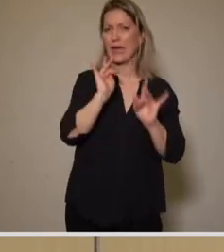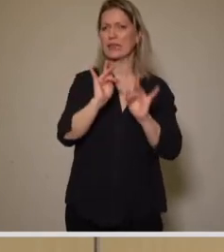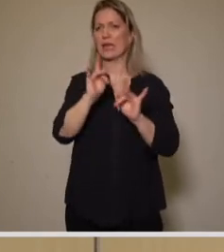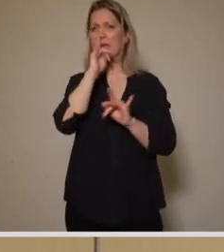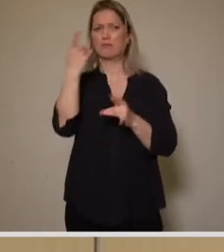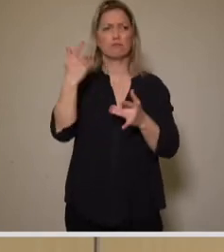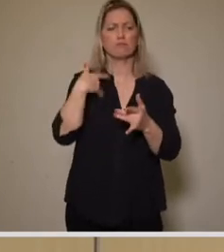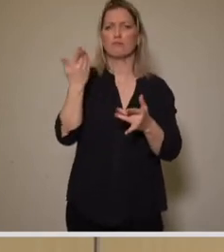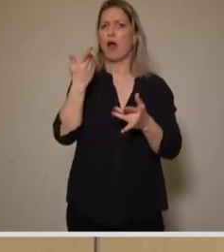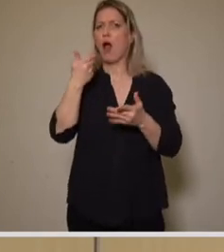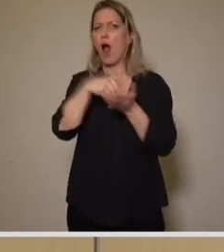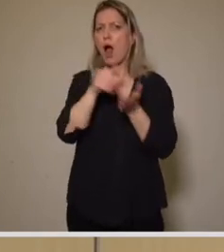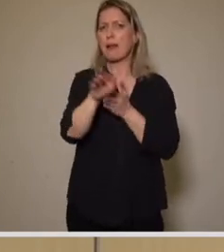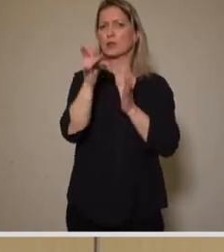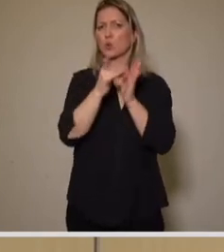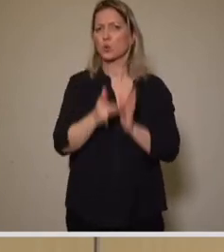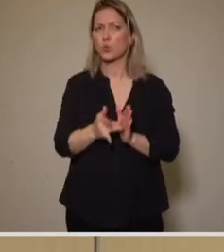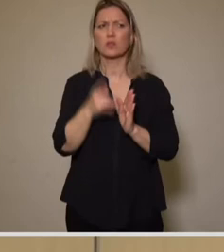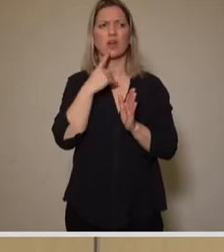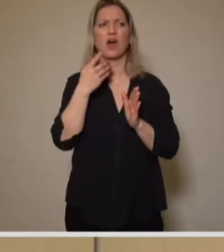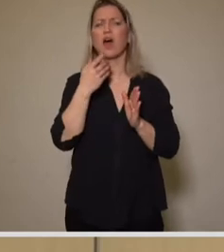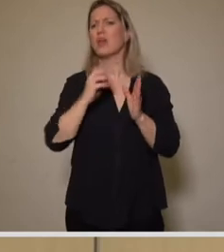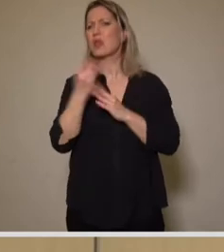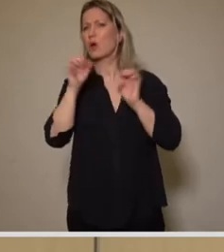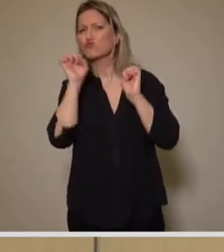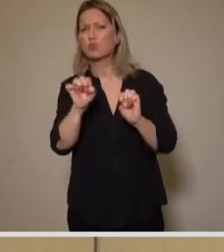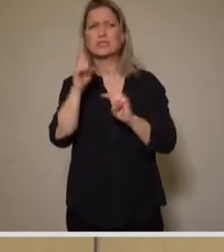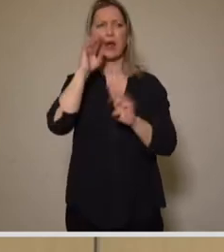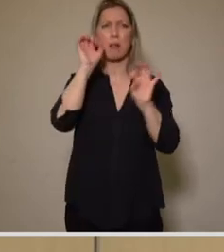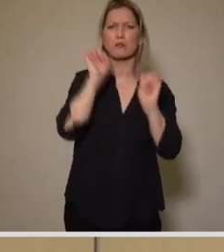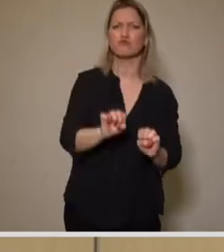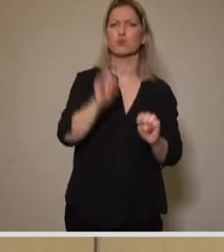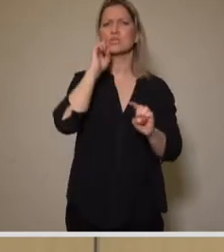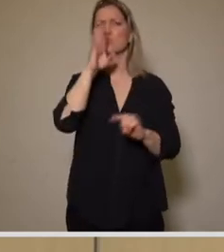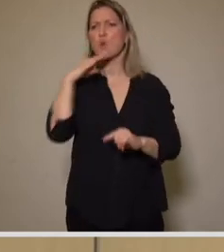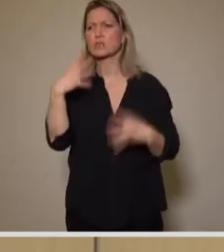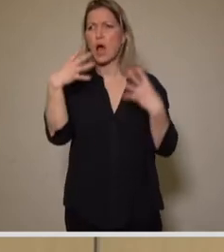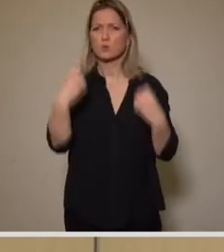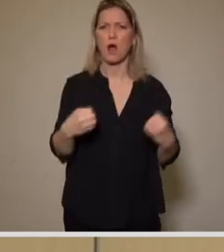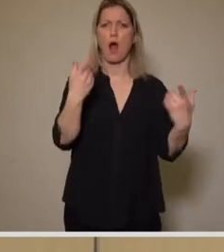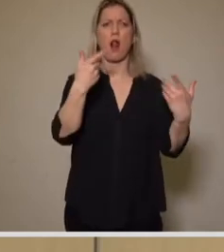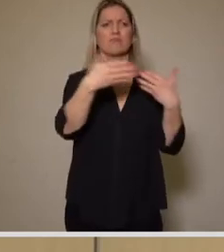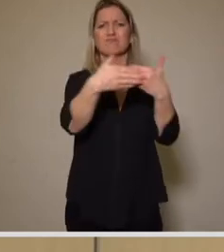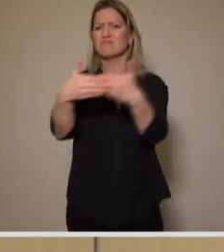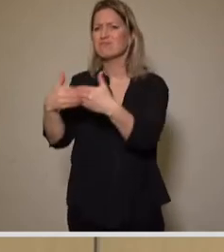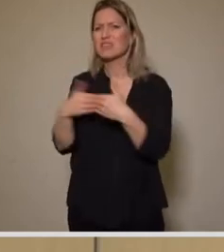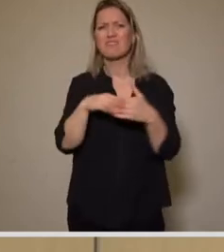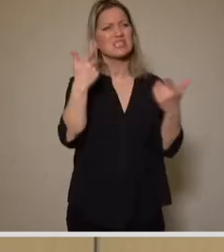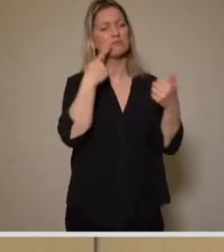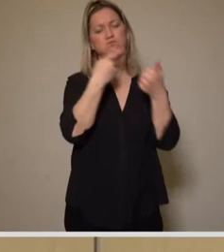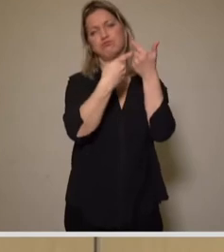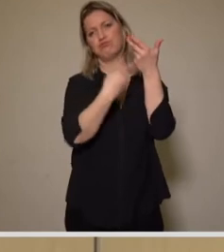Stadtverwaltung aus allen Gründen, Naturschutz, Denkmalschutz, Wasserhaushalt, Belange der Nachbarinnen und Nachbarn vortragen.